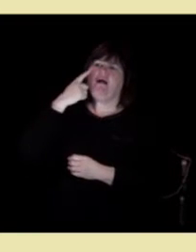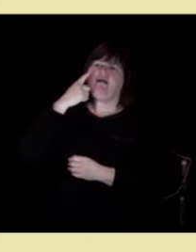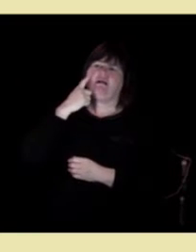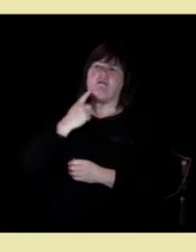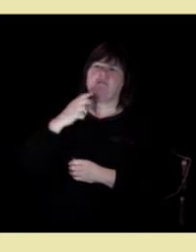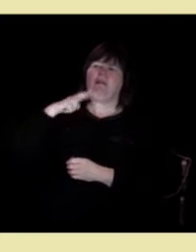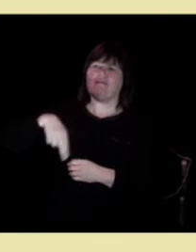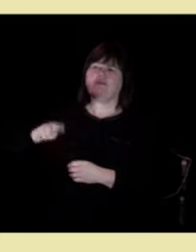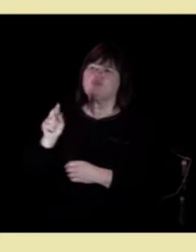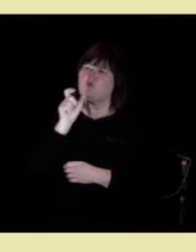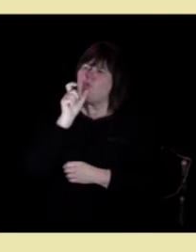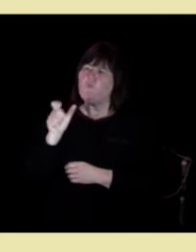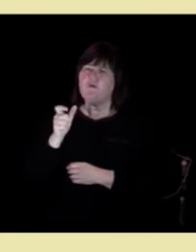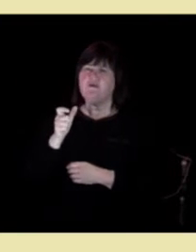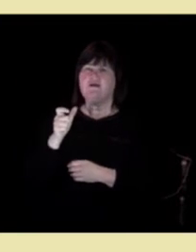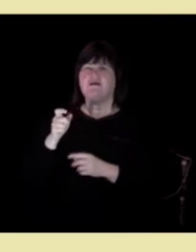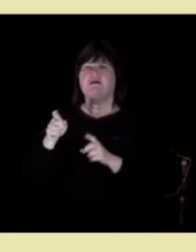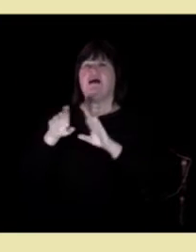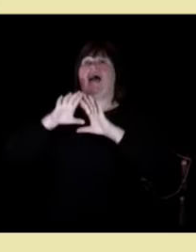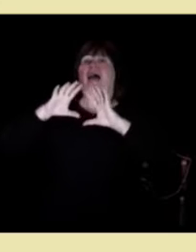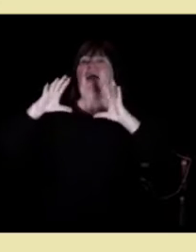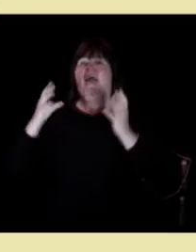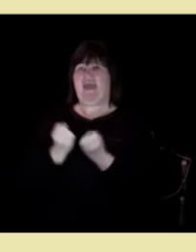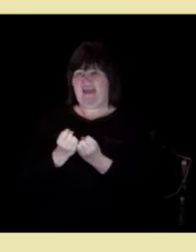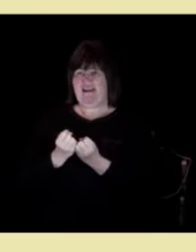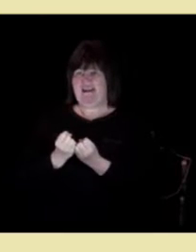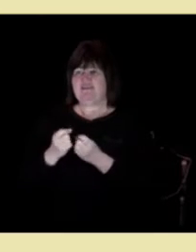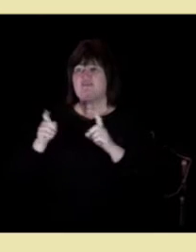som betyr hel eller helhet.